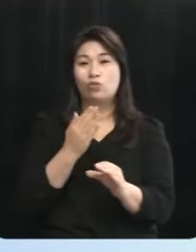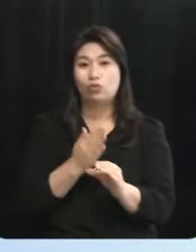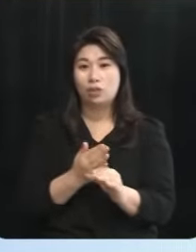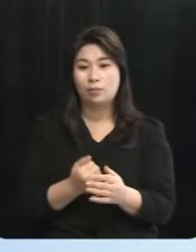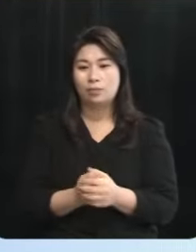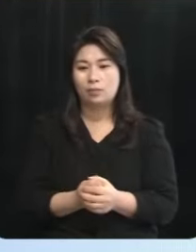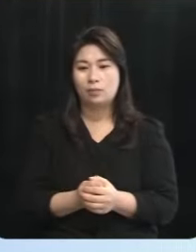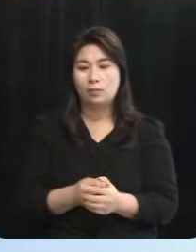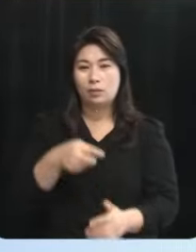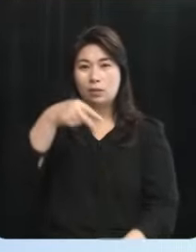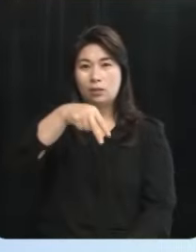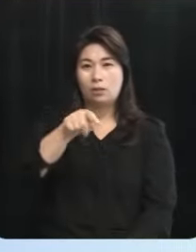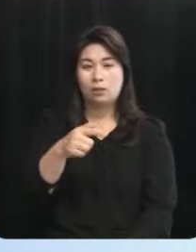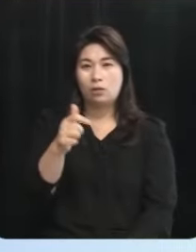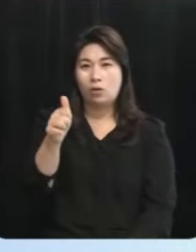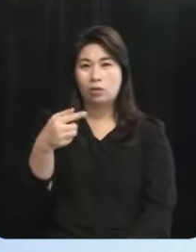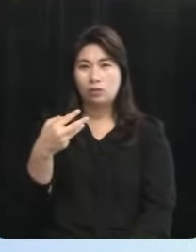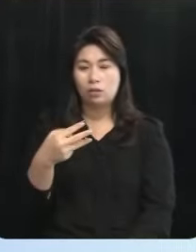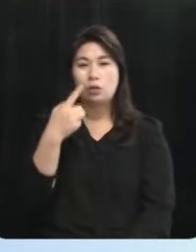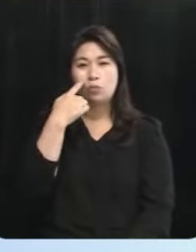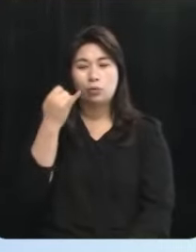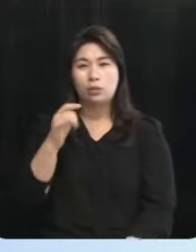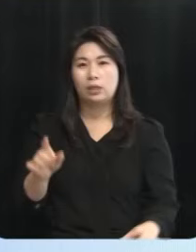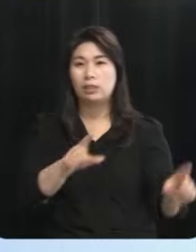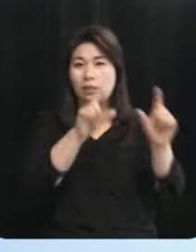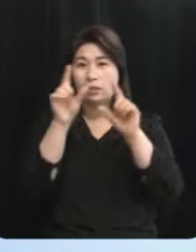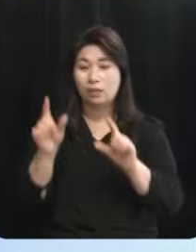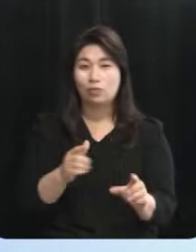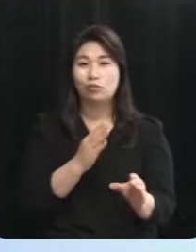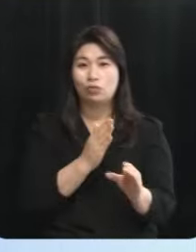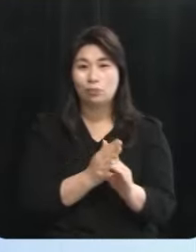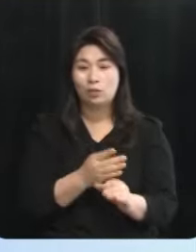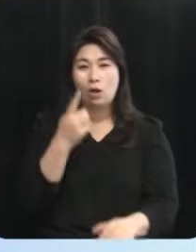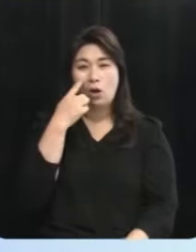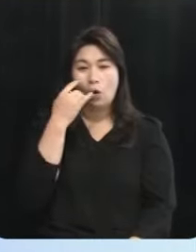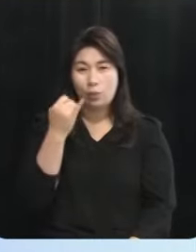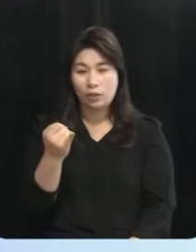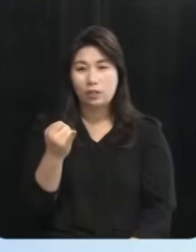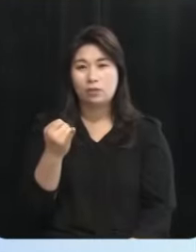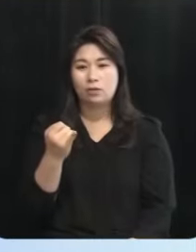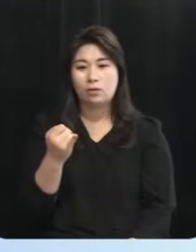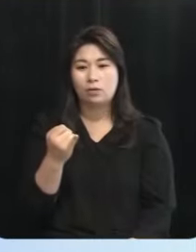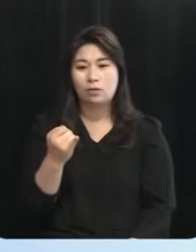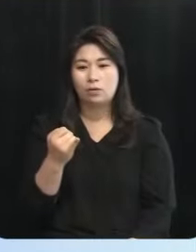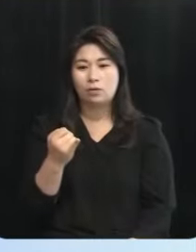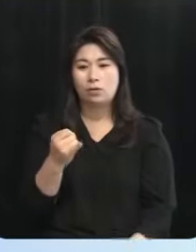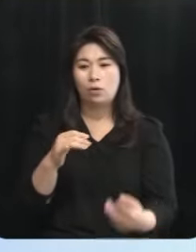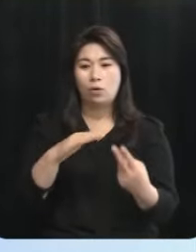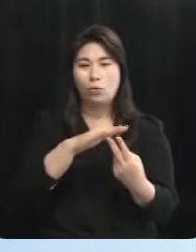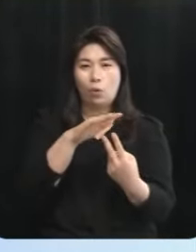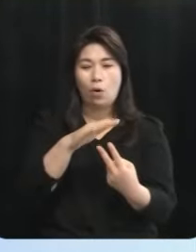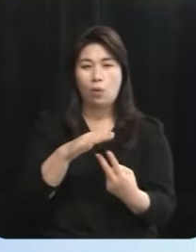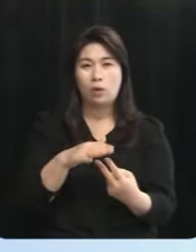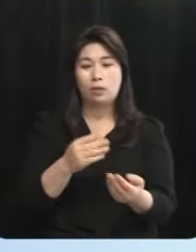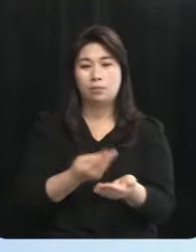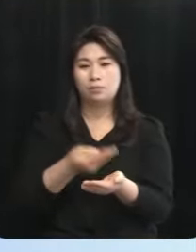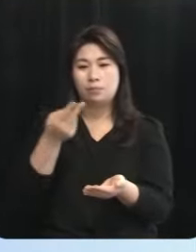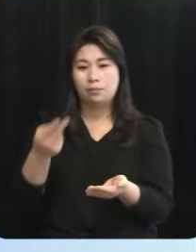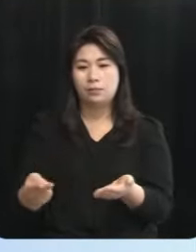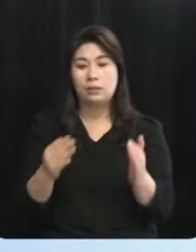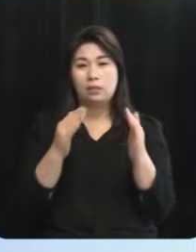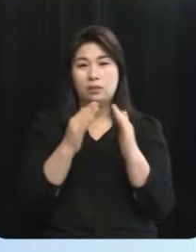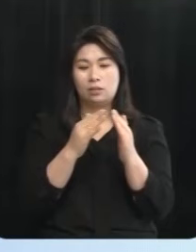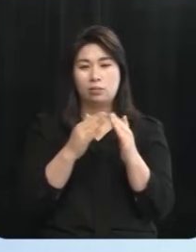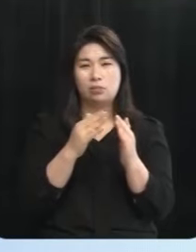서늘해서 부모님과 같이 살고 있었습니다 그런데 어머니께서 아예 요양원으로 돌아가시면서 집을